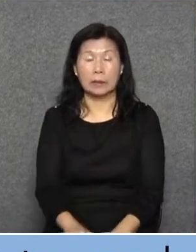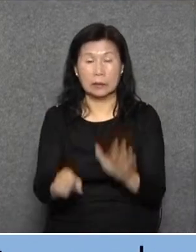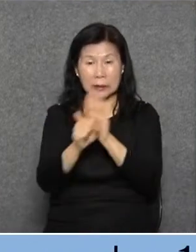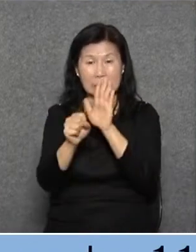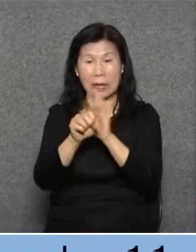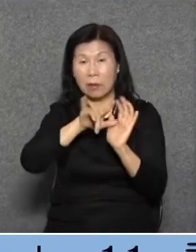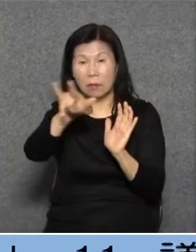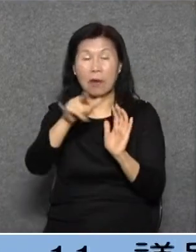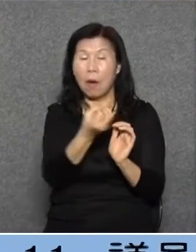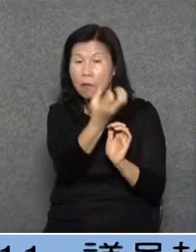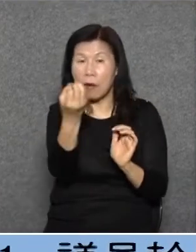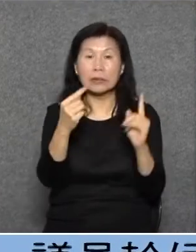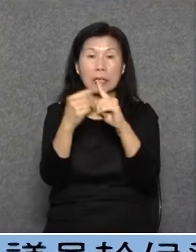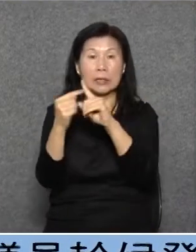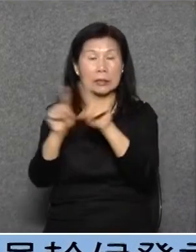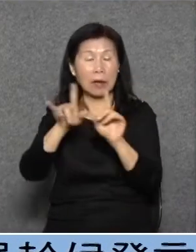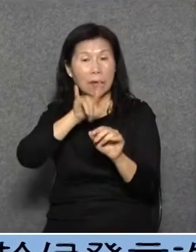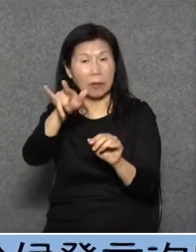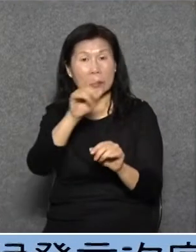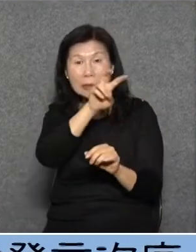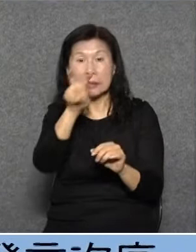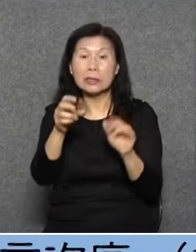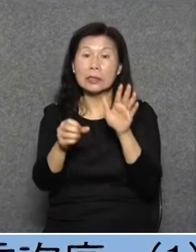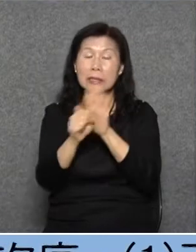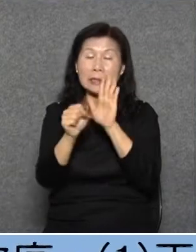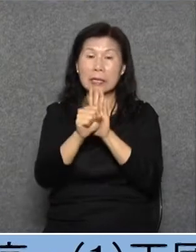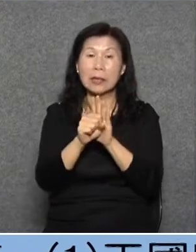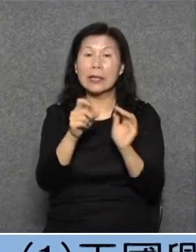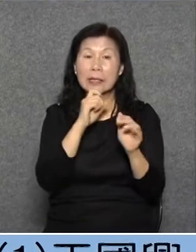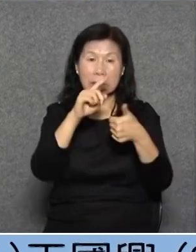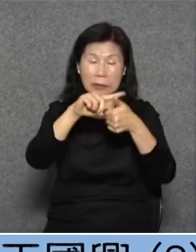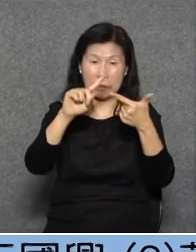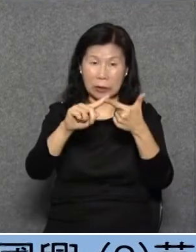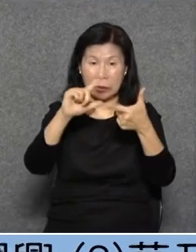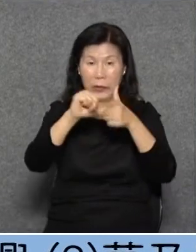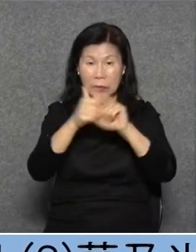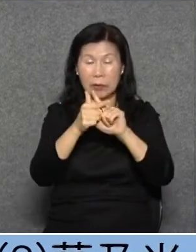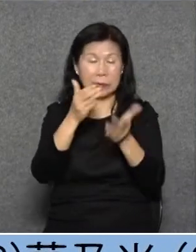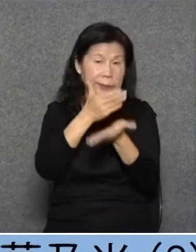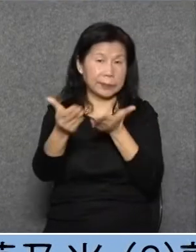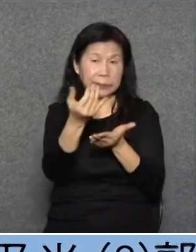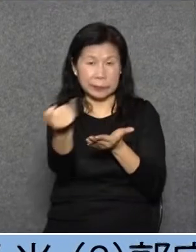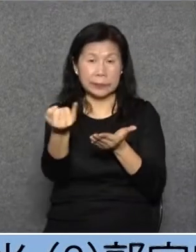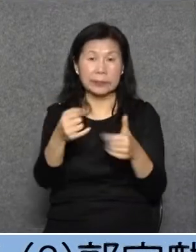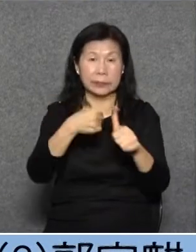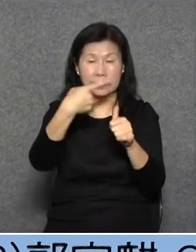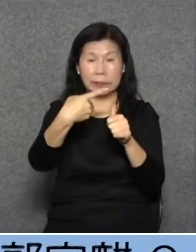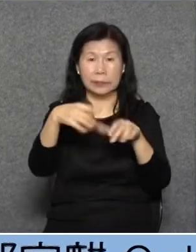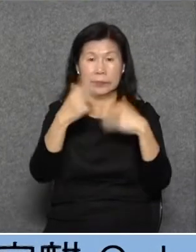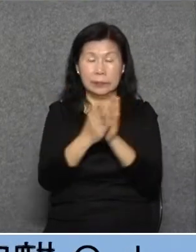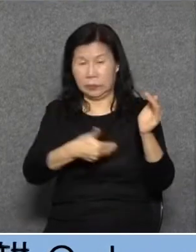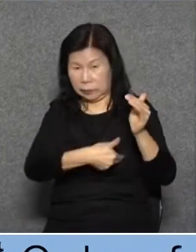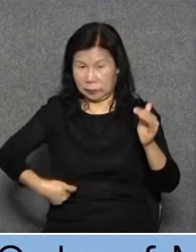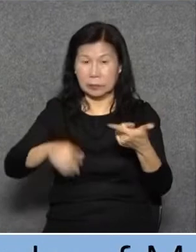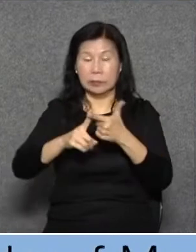櫻花很多人都去你有沒有看過日本的官場有兩個方法除害的一個就是切腹一個